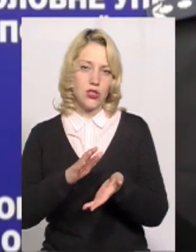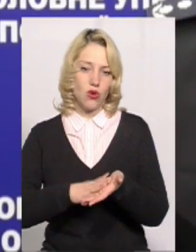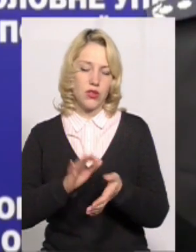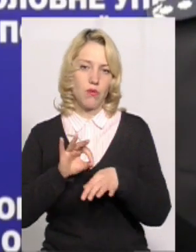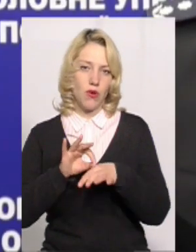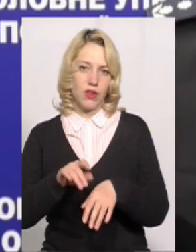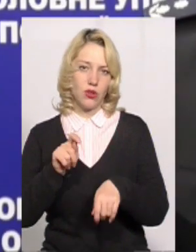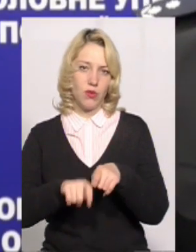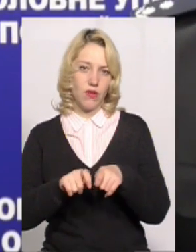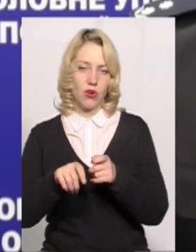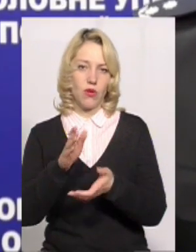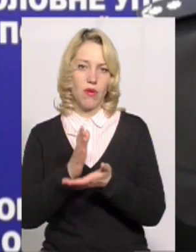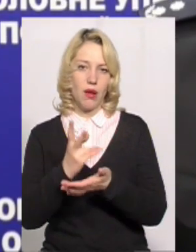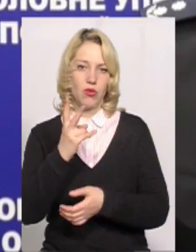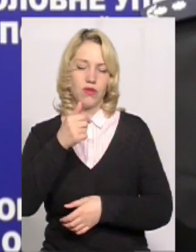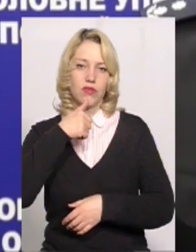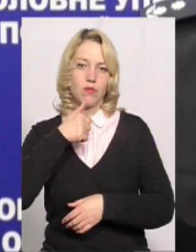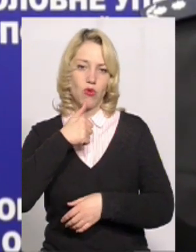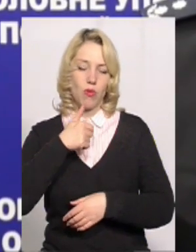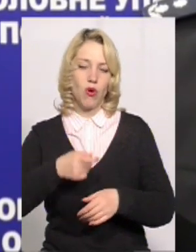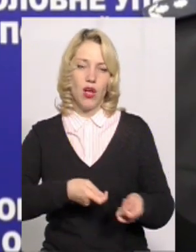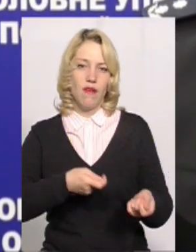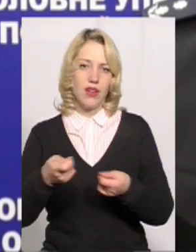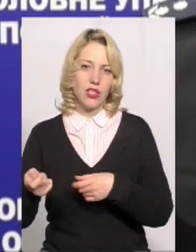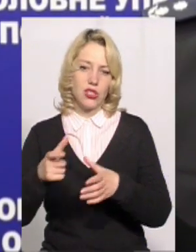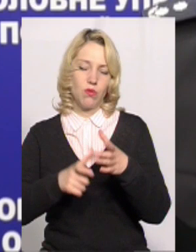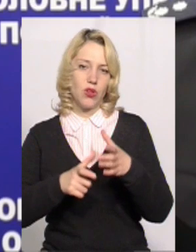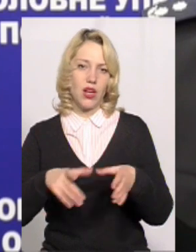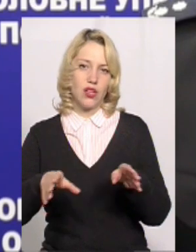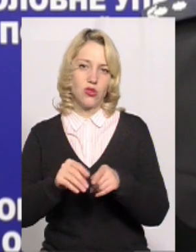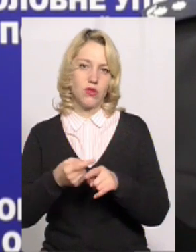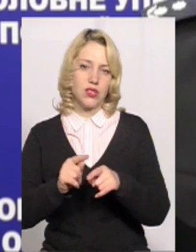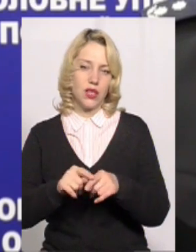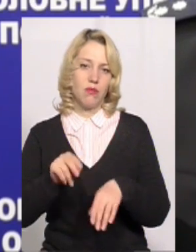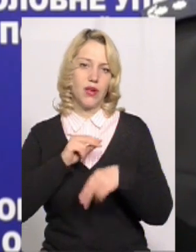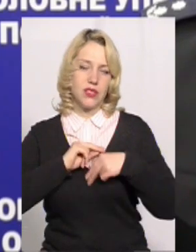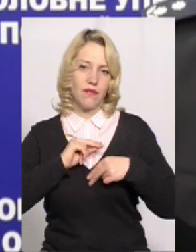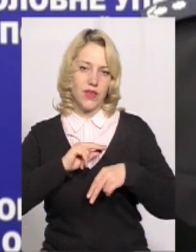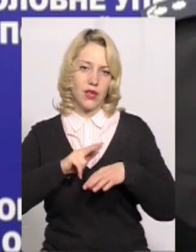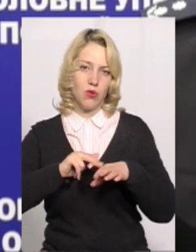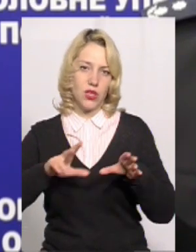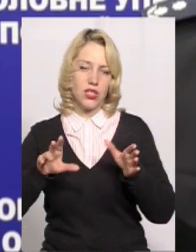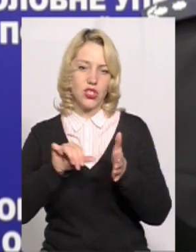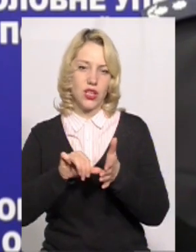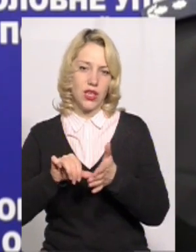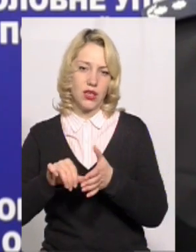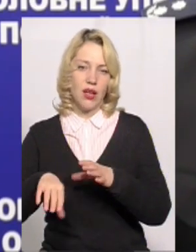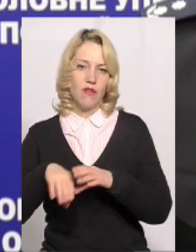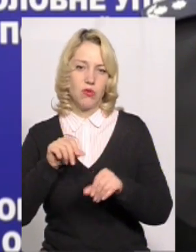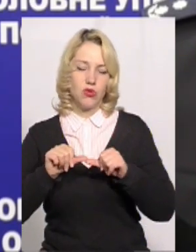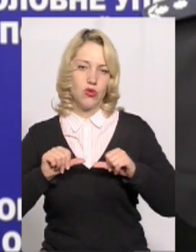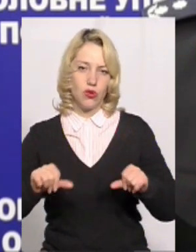перевірку. Маємо дві спроби виносу бюлетеня. Разом з тим працівники поліції, разом з членами виборчої комісії